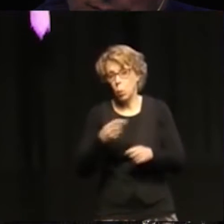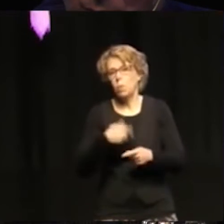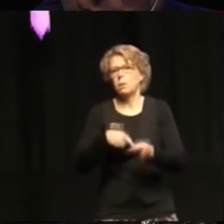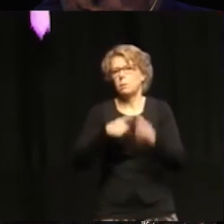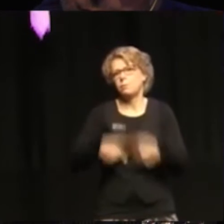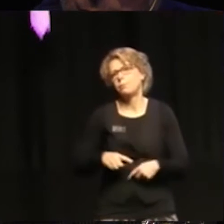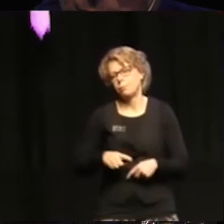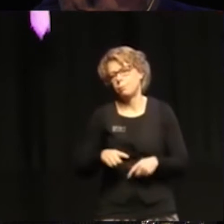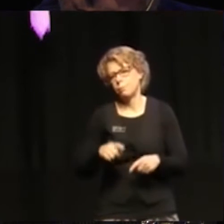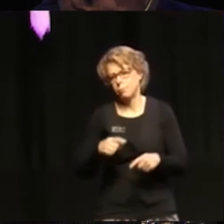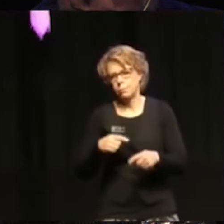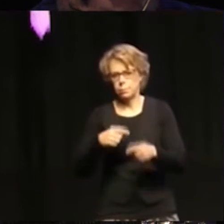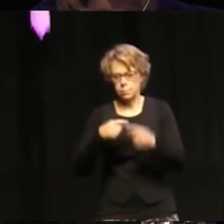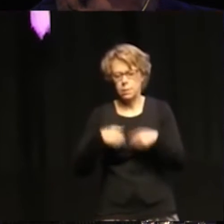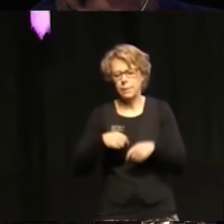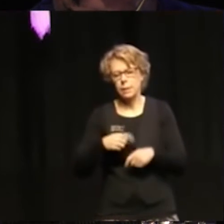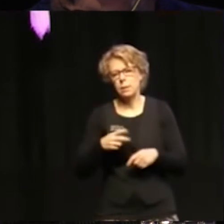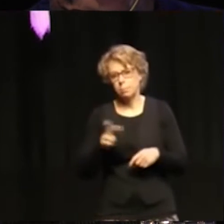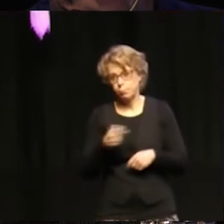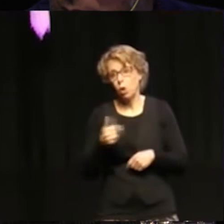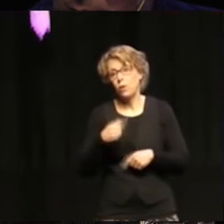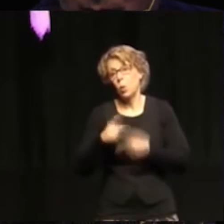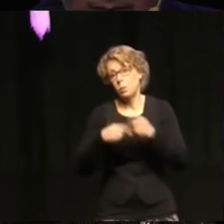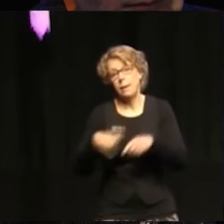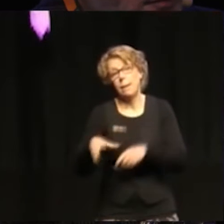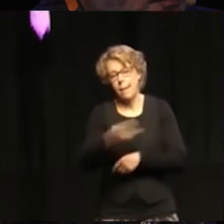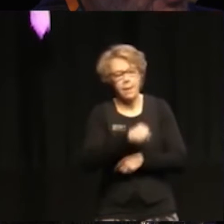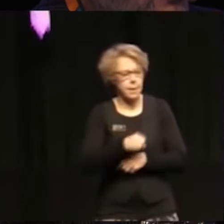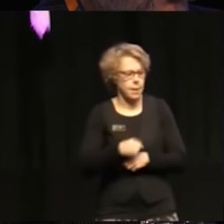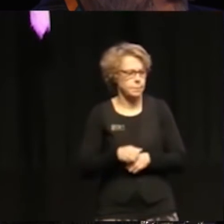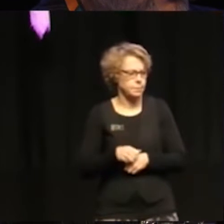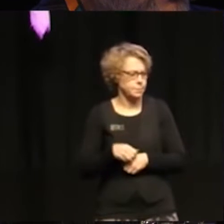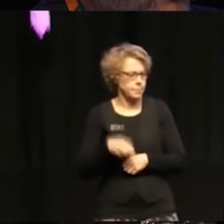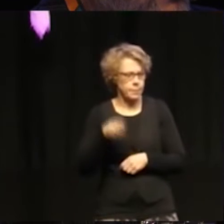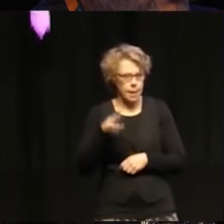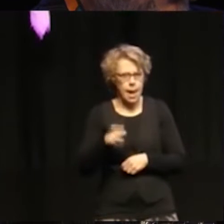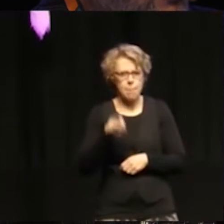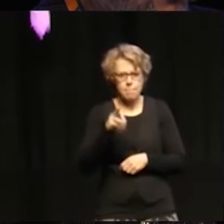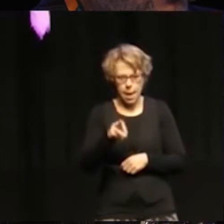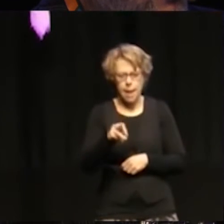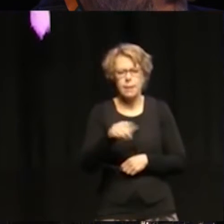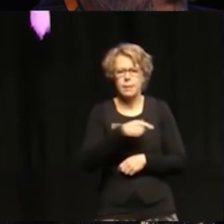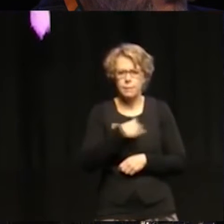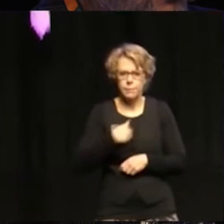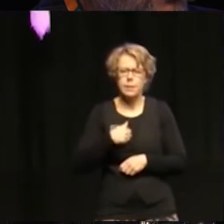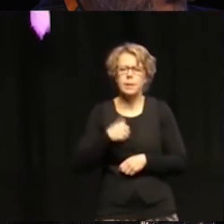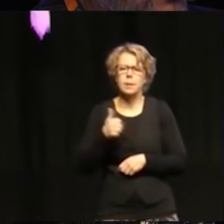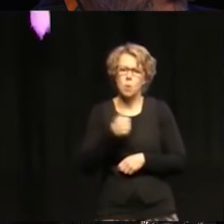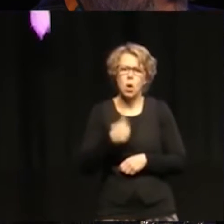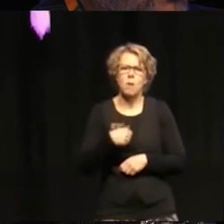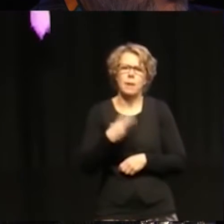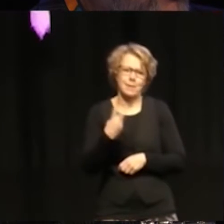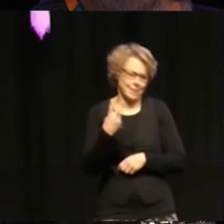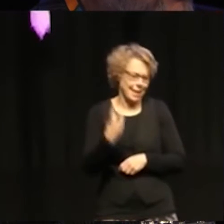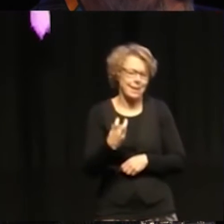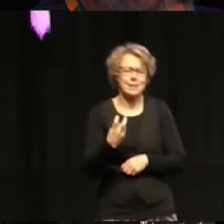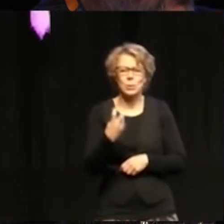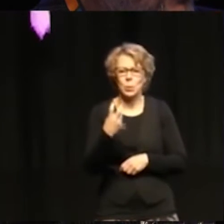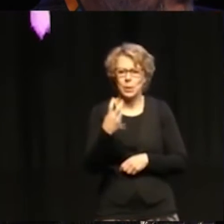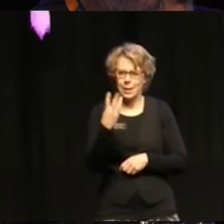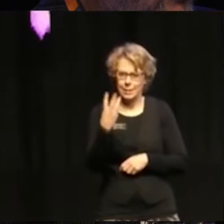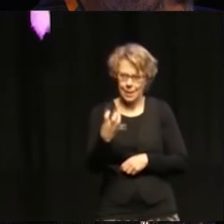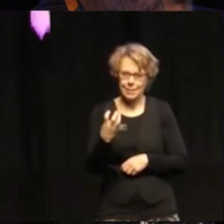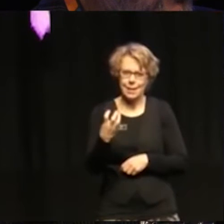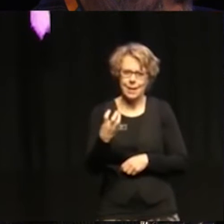Human rights are explicitly addressed in the 2030 Agenda. In the